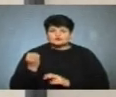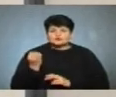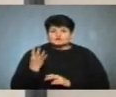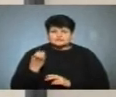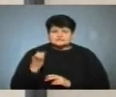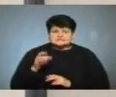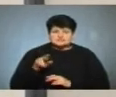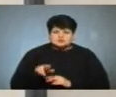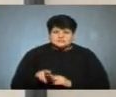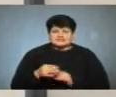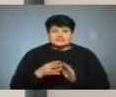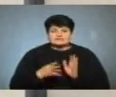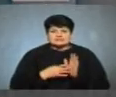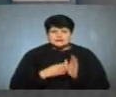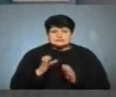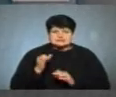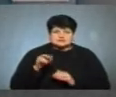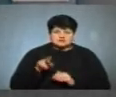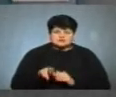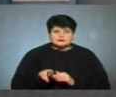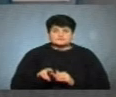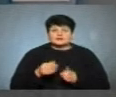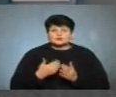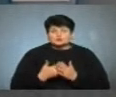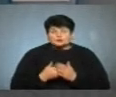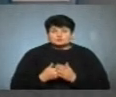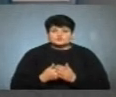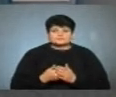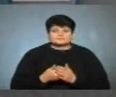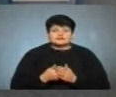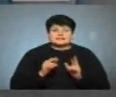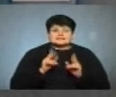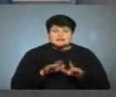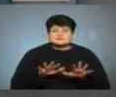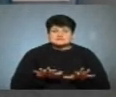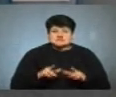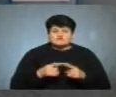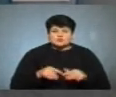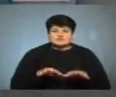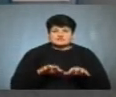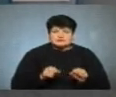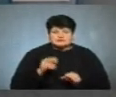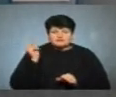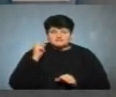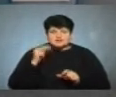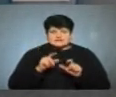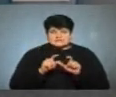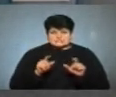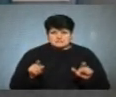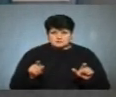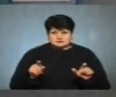січня, з 19 січня. Тобто, як місцеві органи влади і навчальні заклади